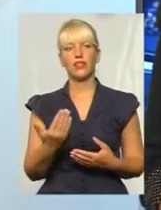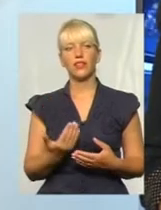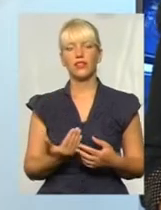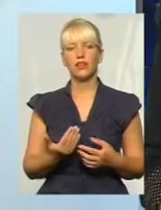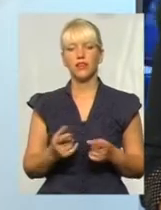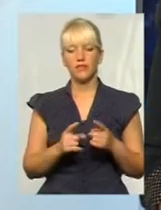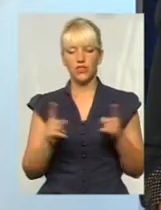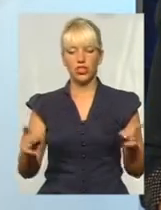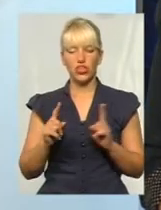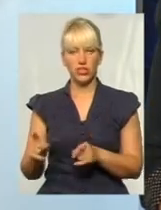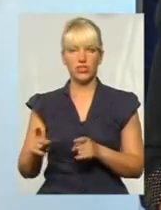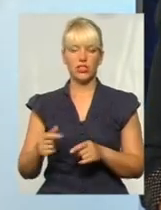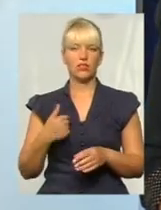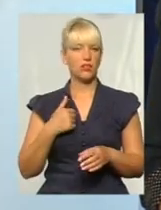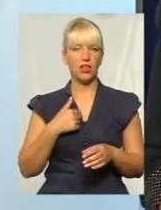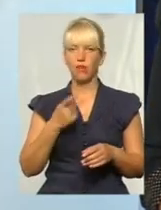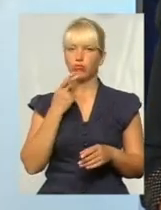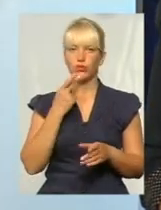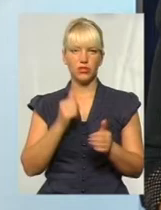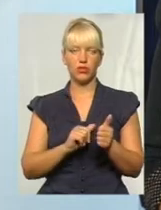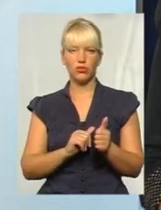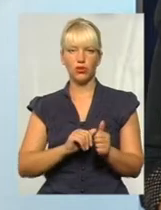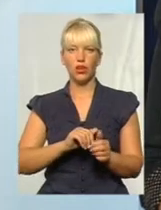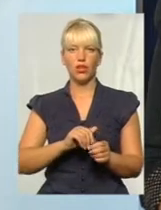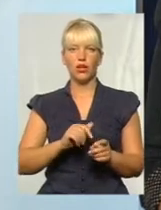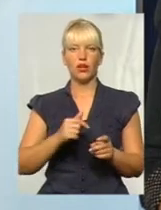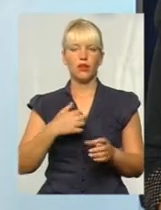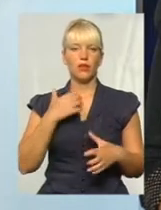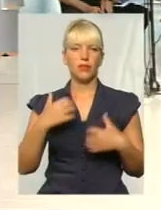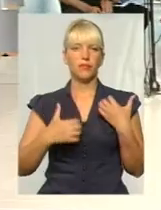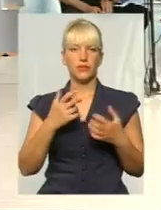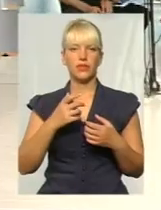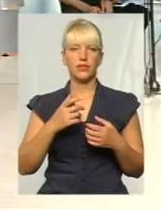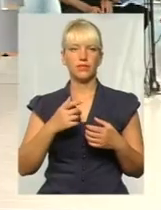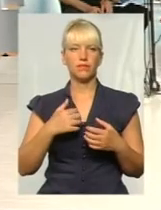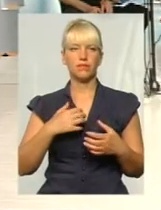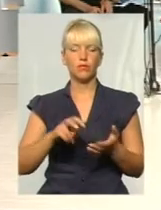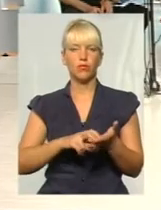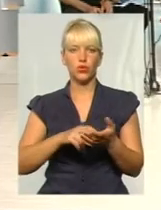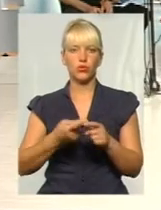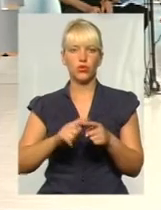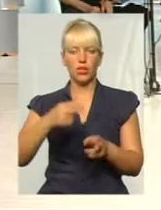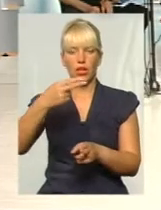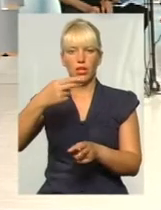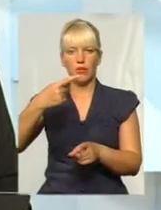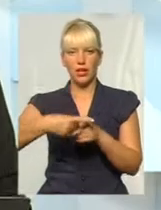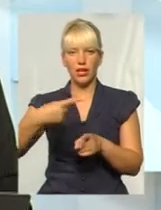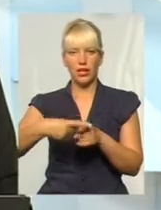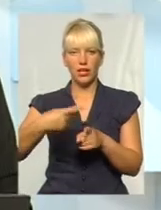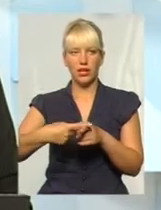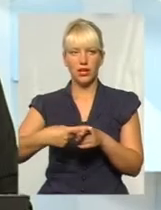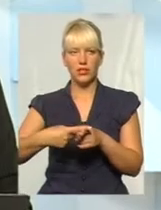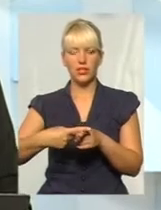окремите? Це також. Я оминаю постійно перехрестя на Кам'янецький. Ось це напружений, підземний перехід.